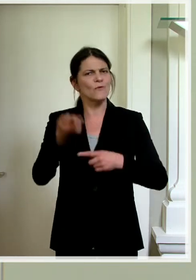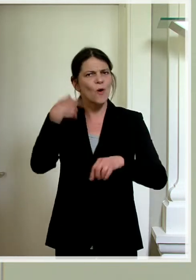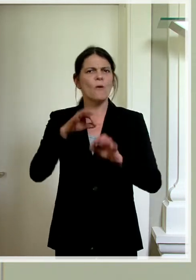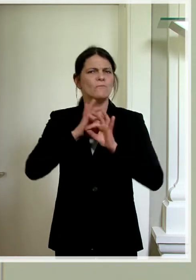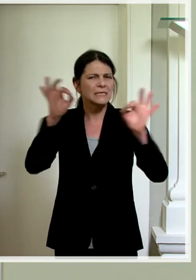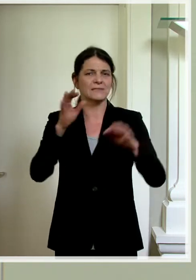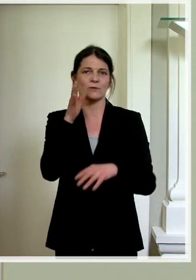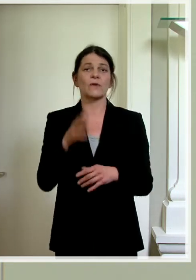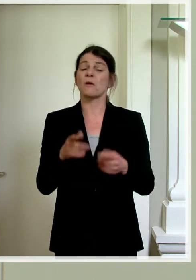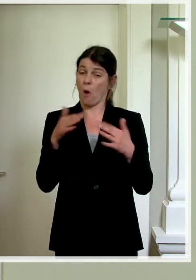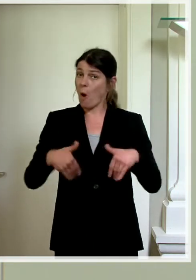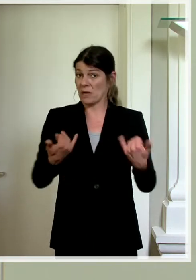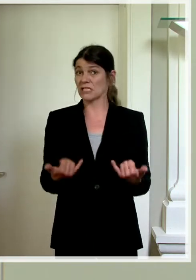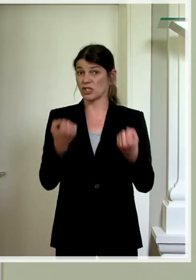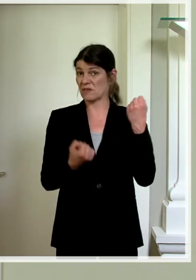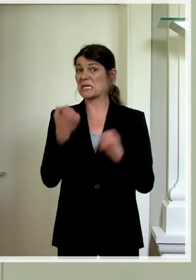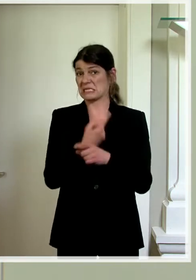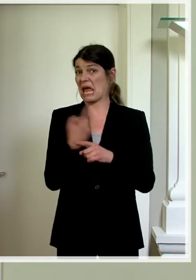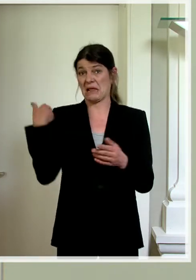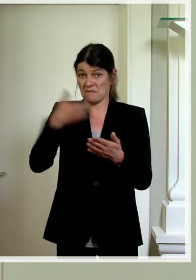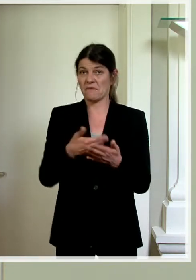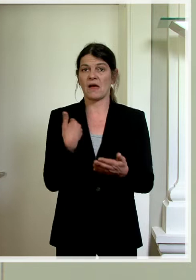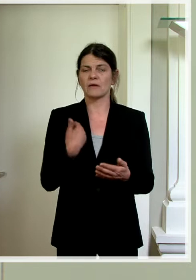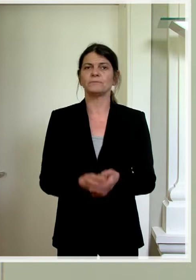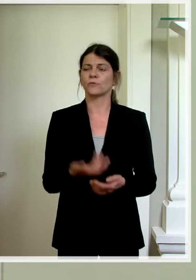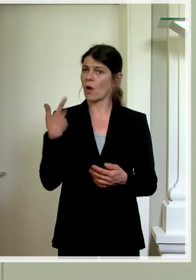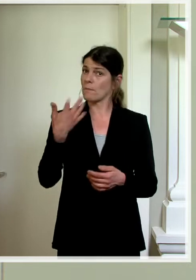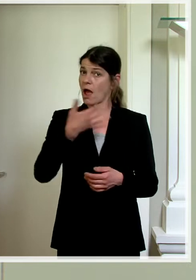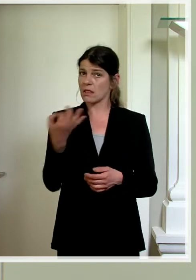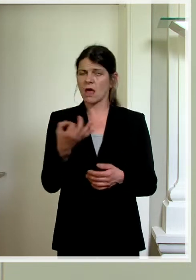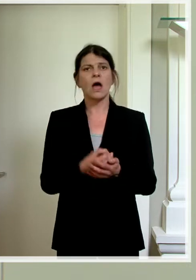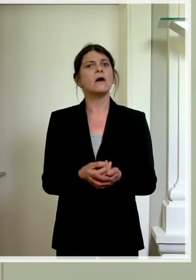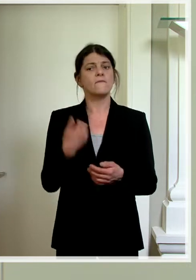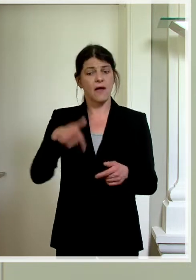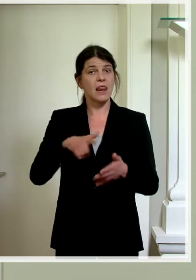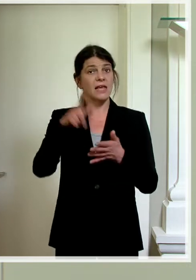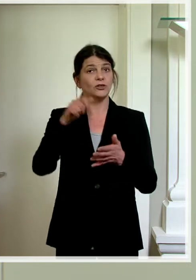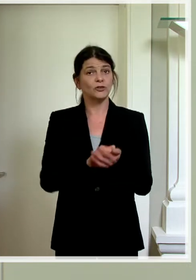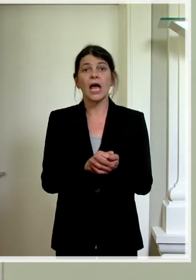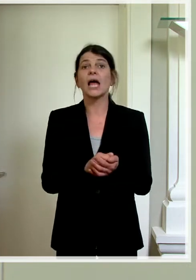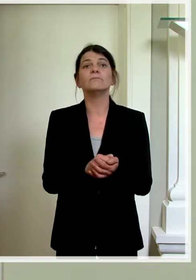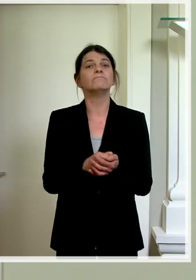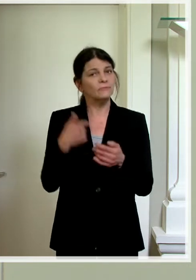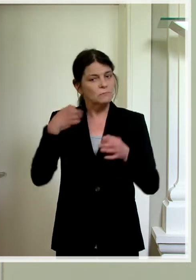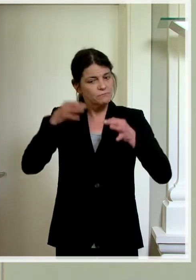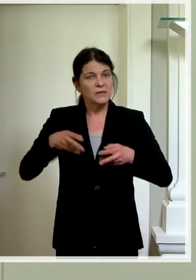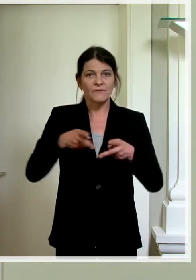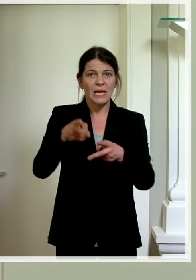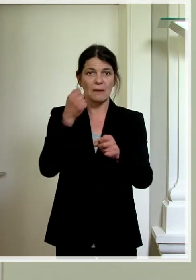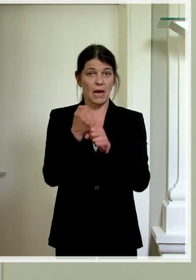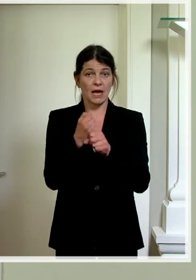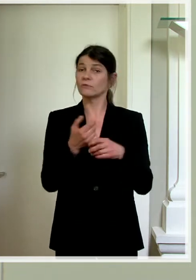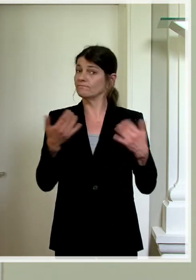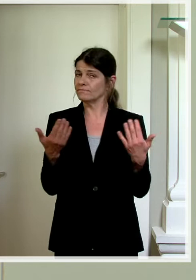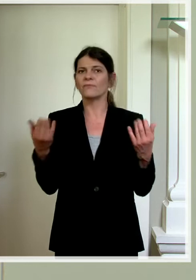schwierigen Zeiten. Wir haben vor ein paar Tagen wiederum den lichtensteinischen Weg beschritten, indem wir das